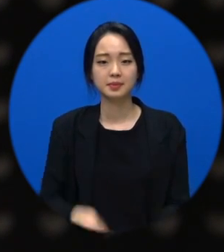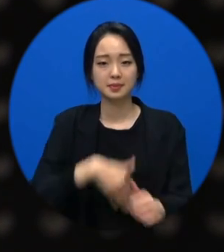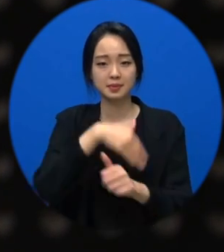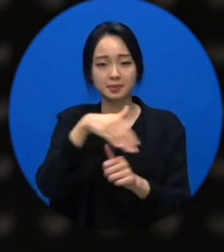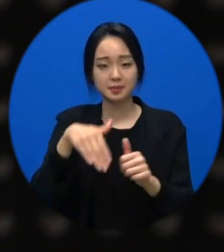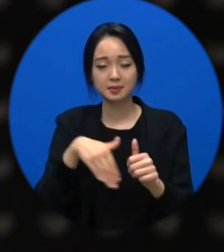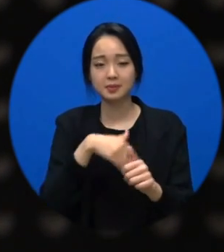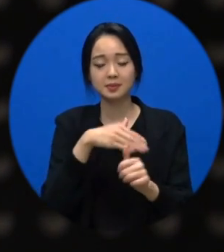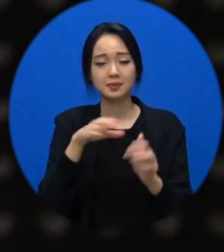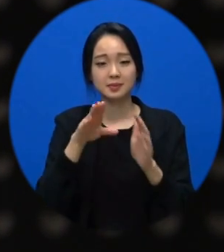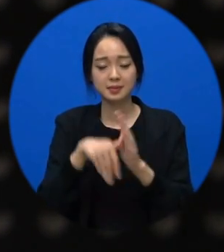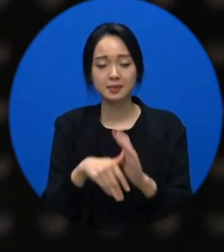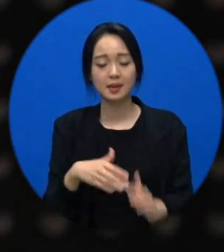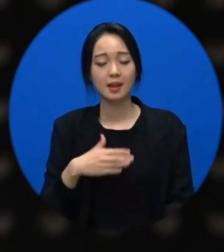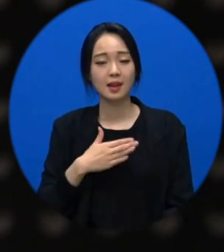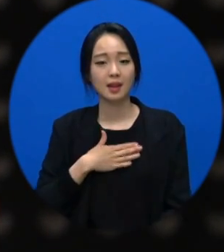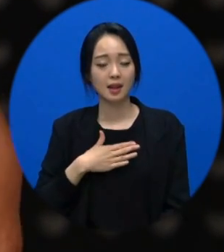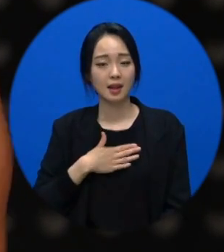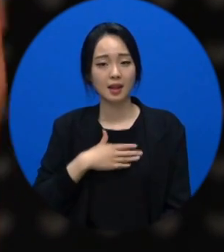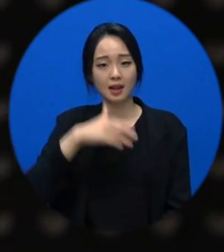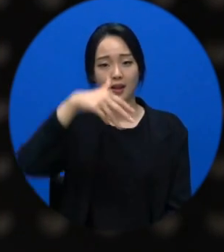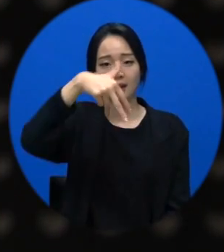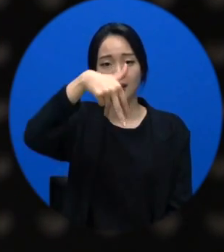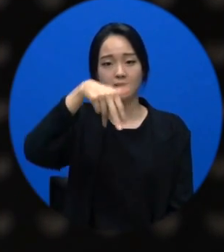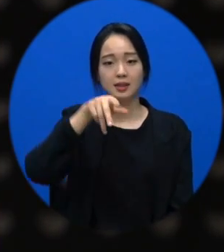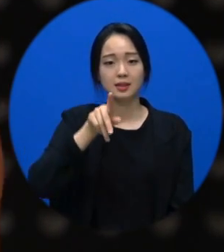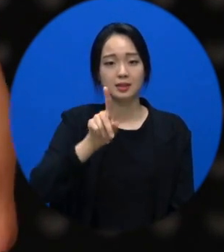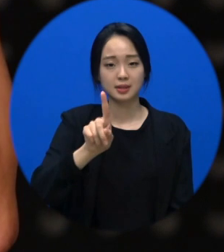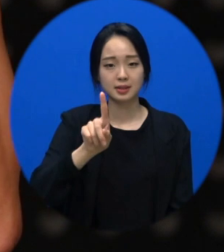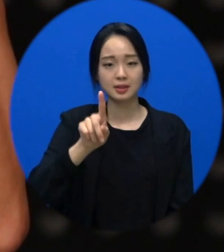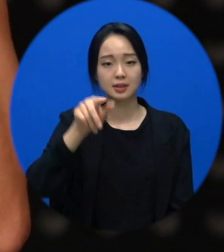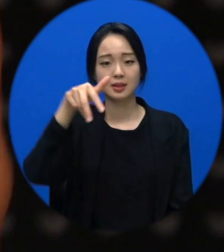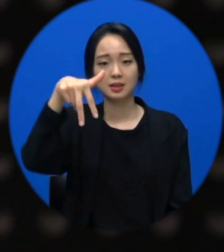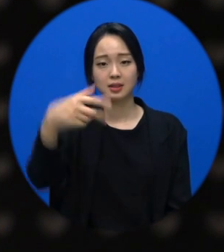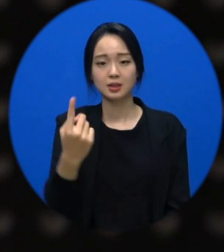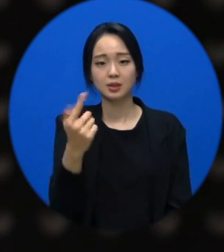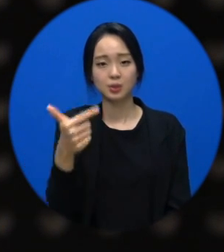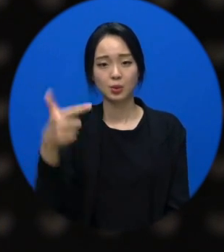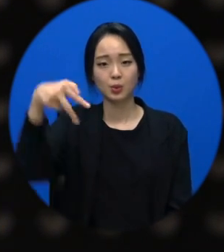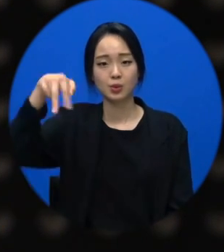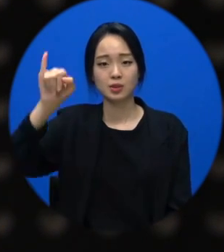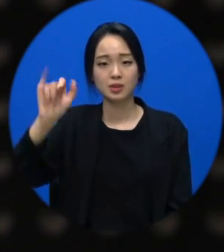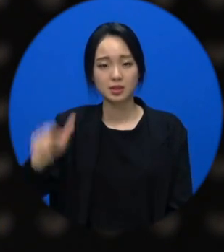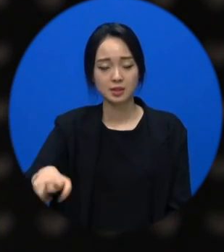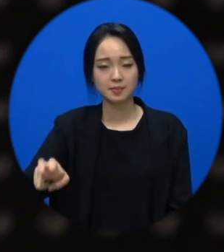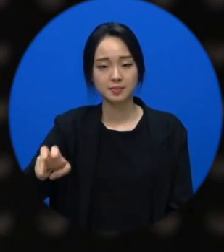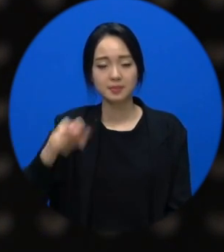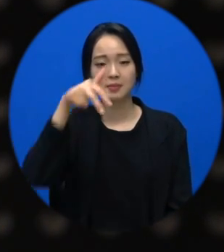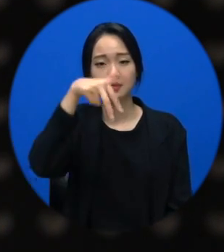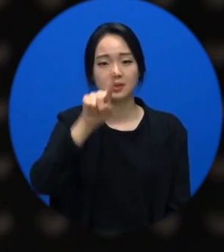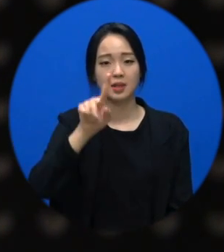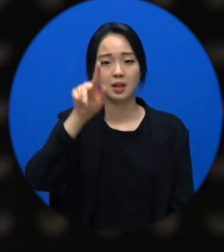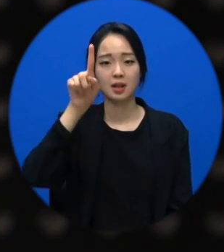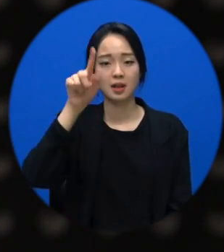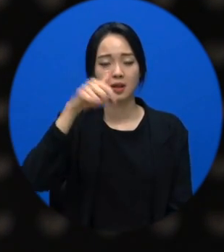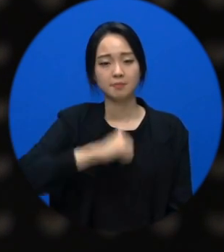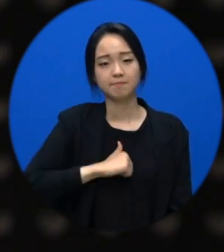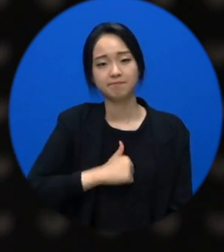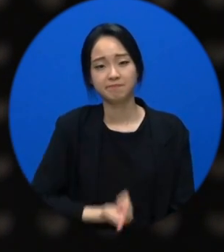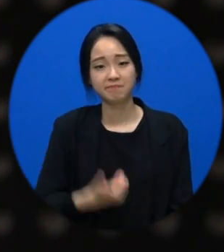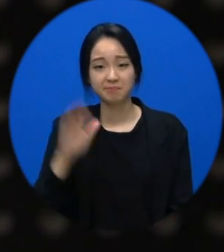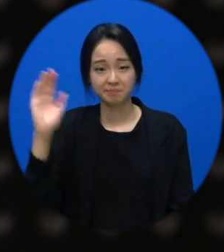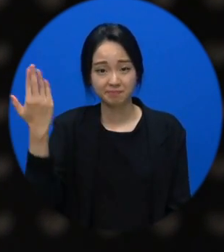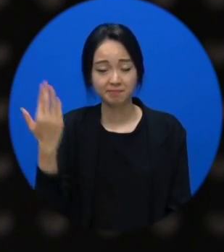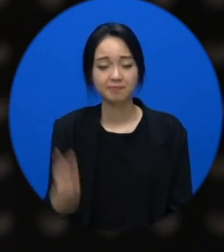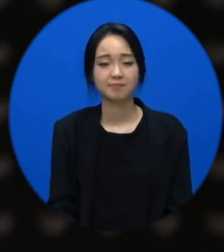뭐가 구겨지나요? 자신감, 자존심 완전 구겨지고 자신감 구겨지고 자신감 낮아지고. 네.